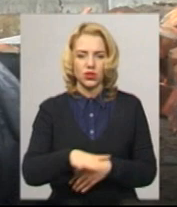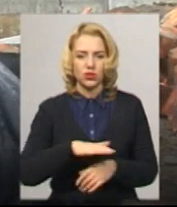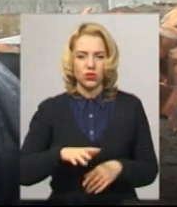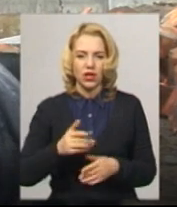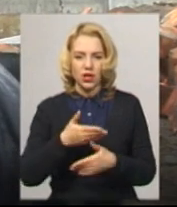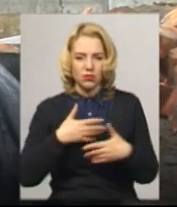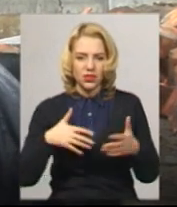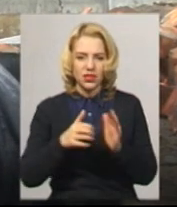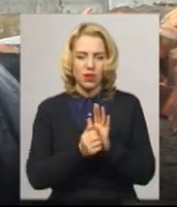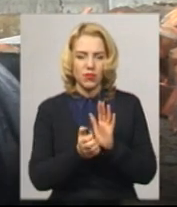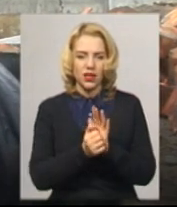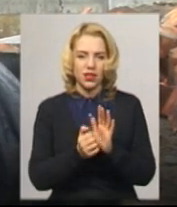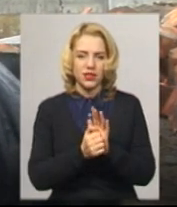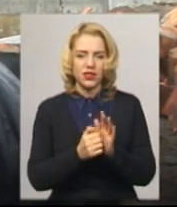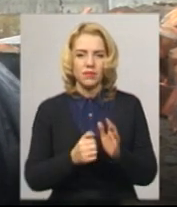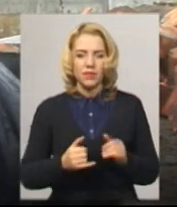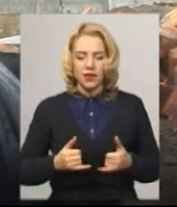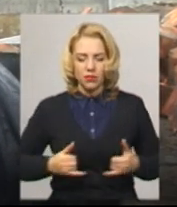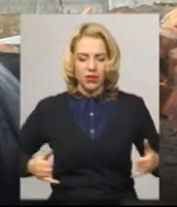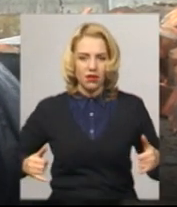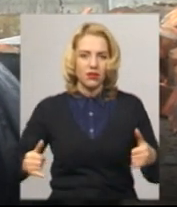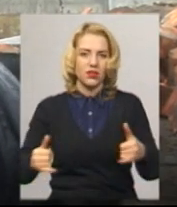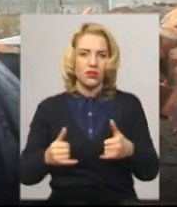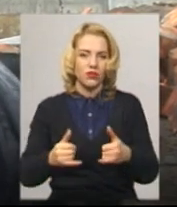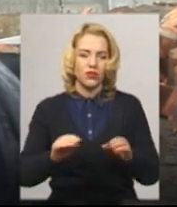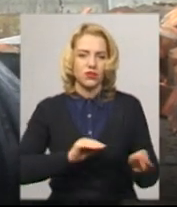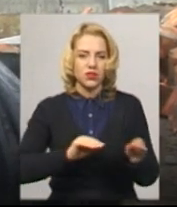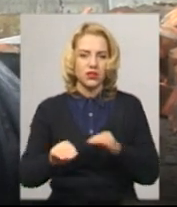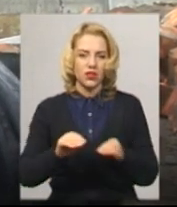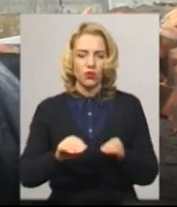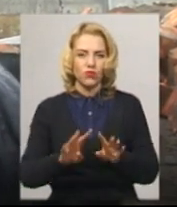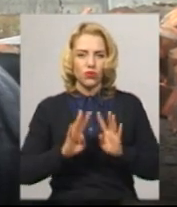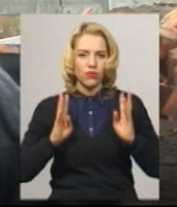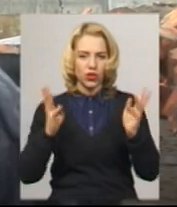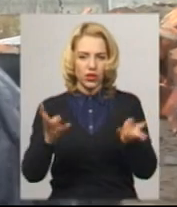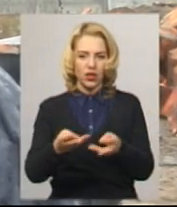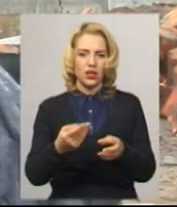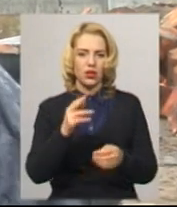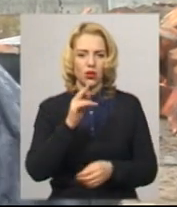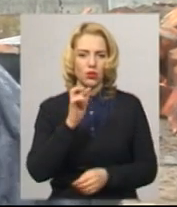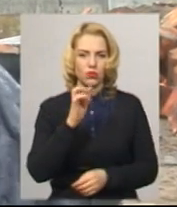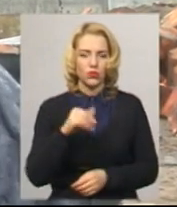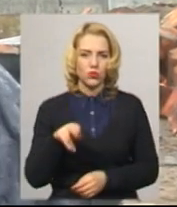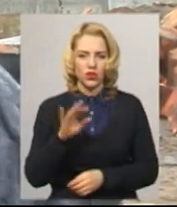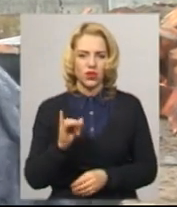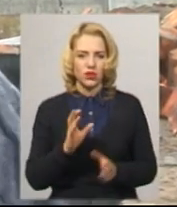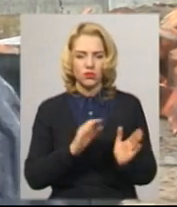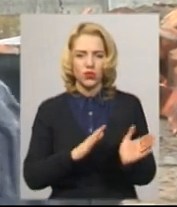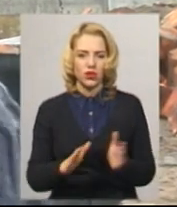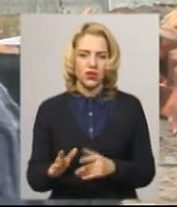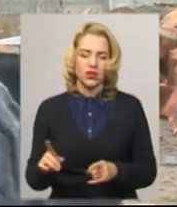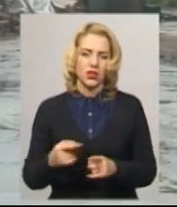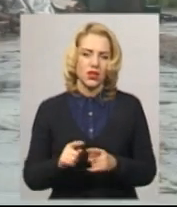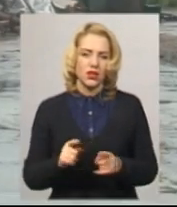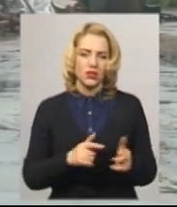займалися бетонуванням, встановкою вольєрів, будок, наведення вкругу порядку,